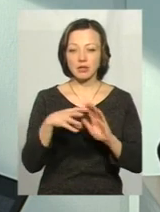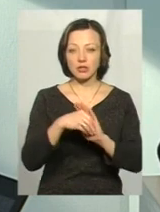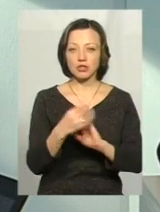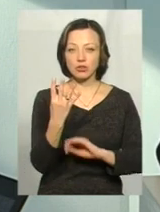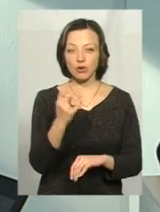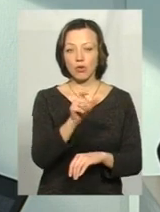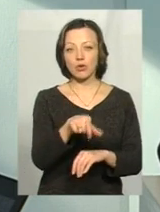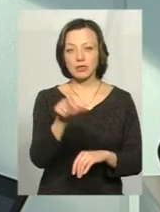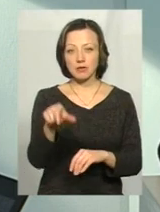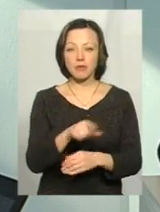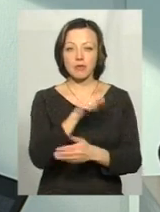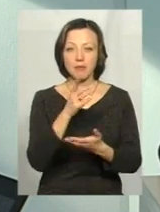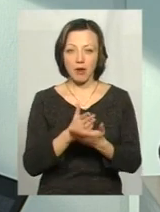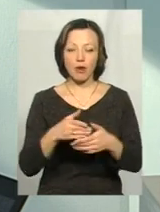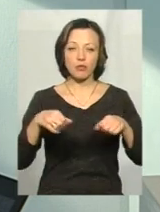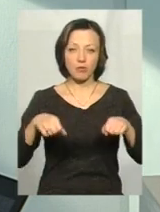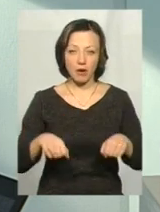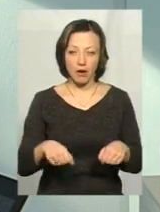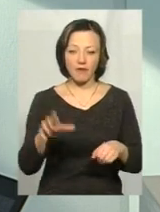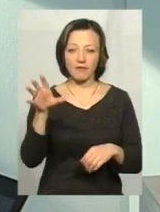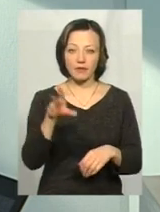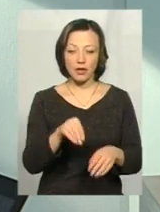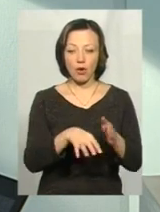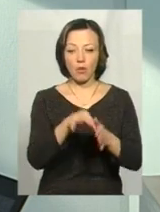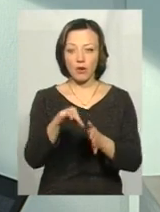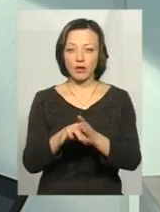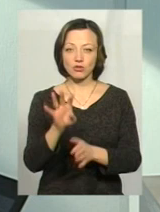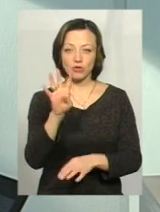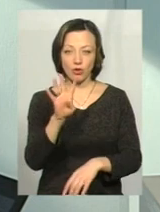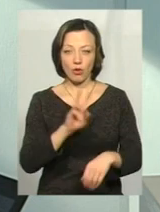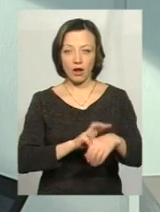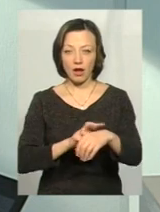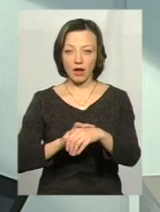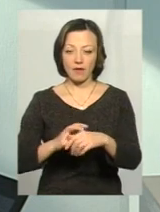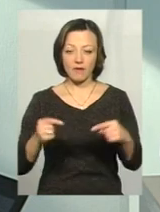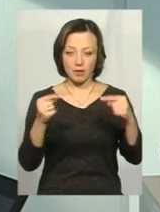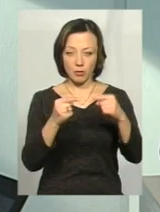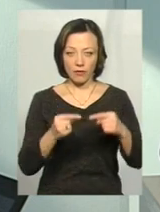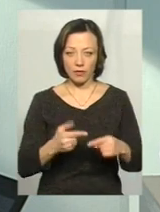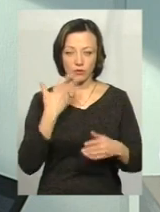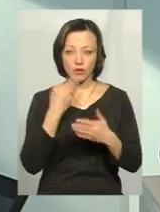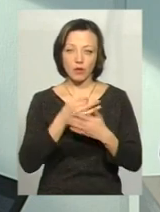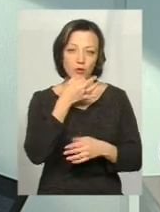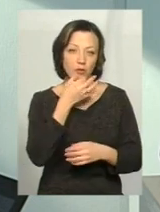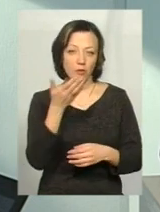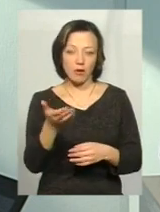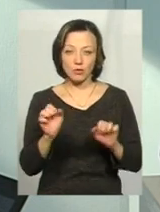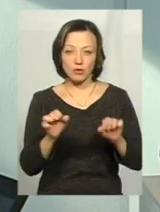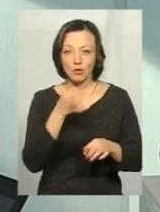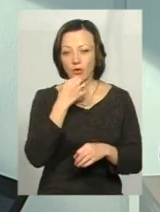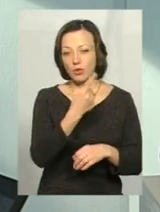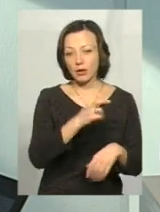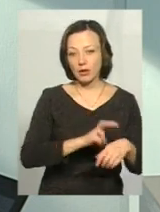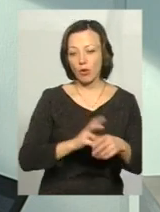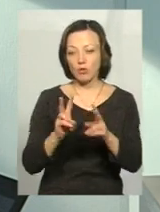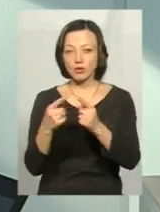з чотирьох осіб, вони мають право обрати чотирьох лікарів відповідно до своїх вподобань. Можливо, комусь подобається один